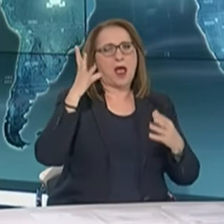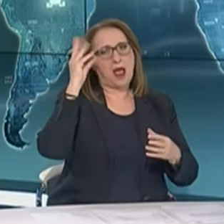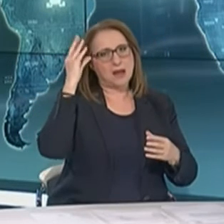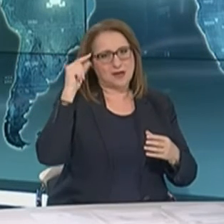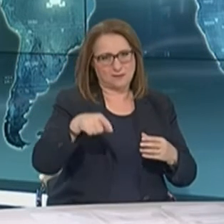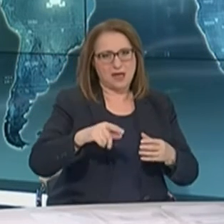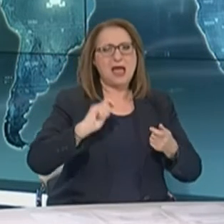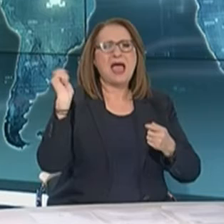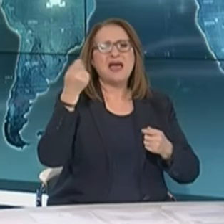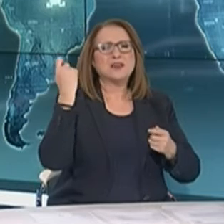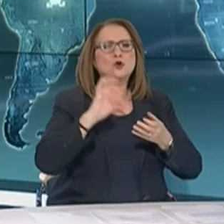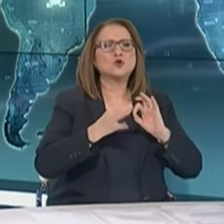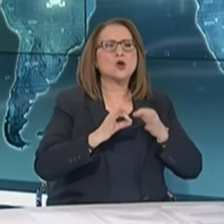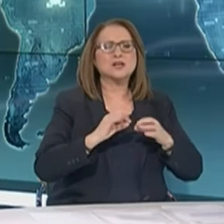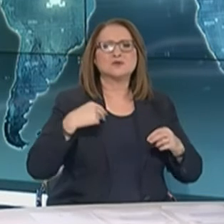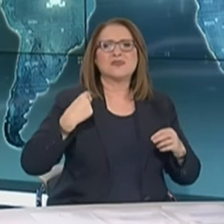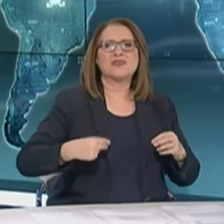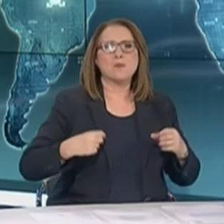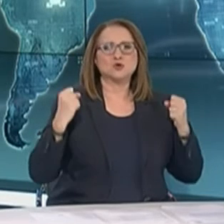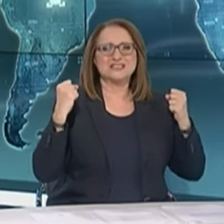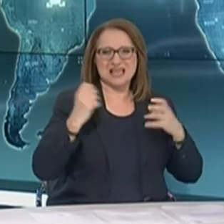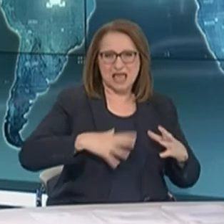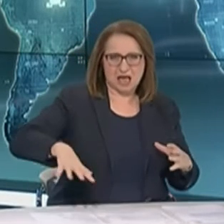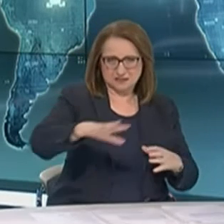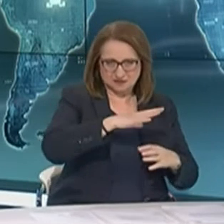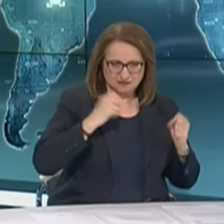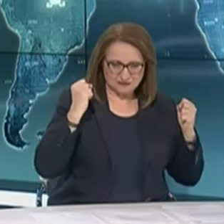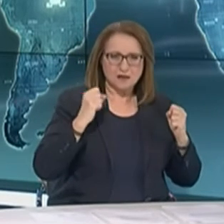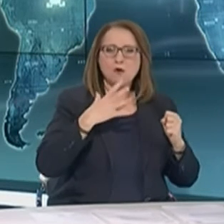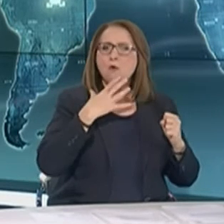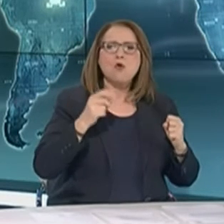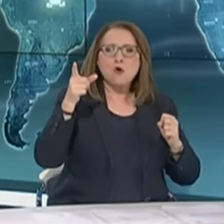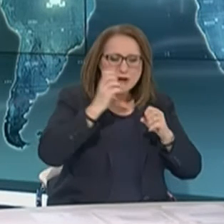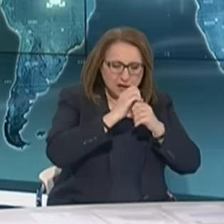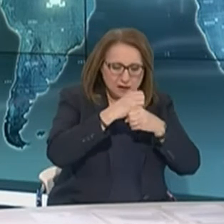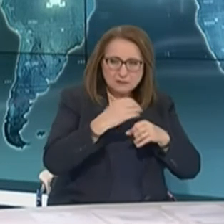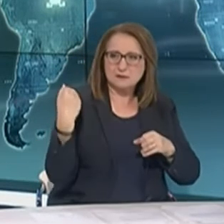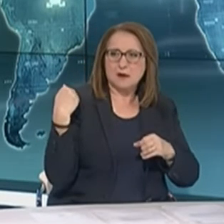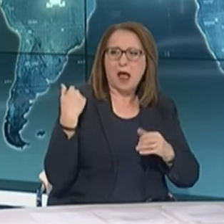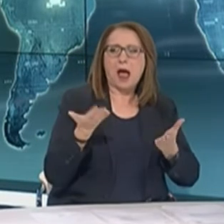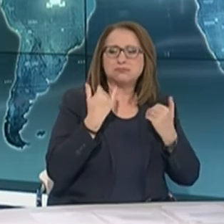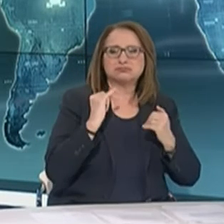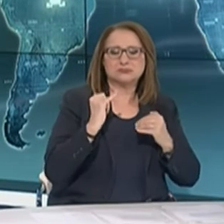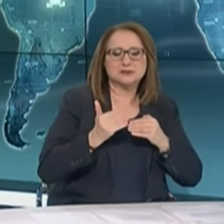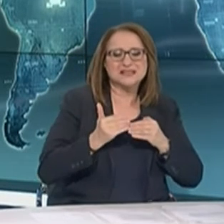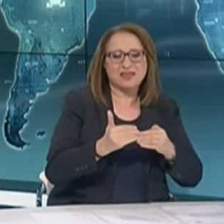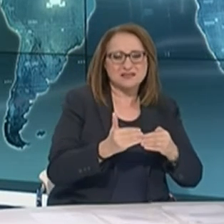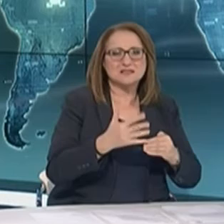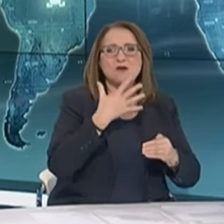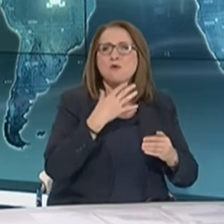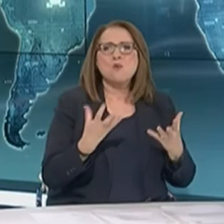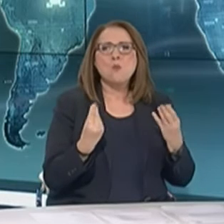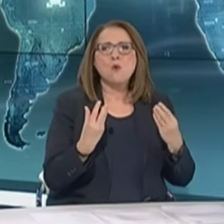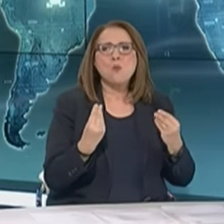Δημόσιας Υγείας λόγω καθυστερήσεων στη ροή πληροφορίας από τα εργαστήρια αναφοράς. Αυτό είναι αναμενόμενο λόγω του σημαντικού